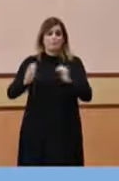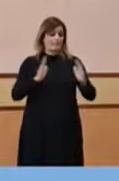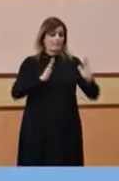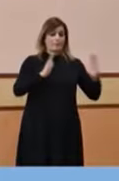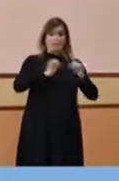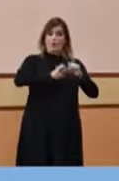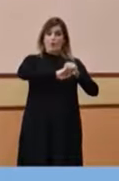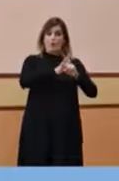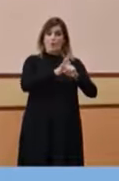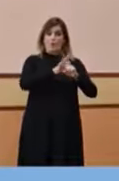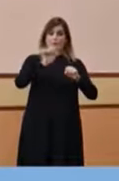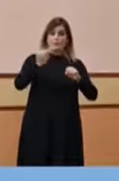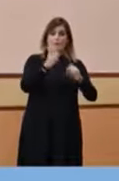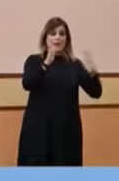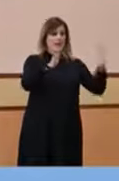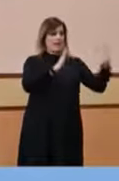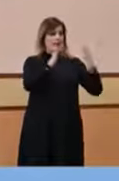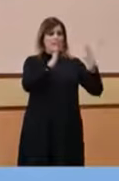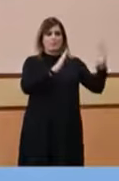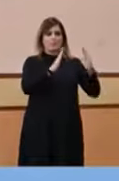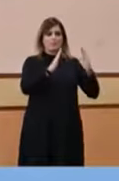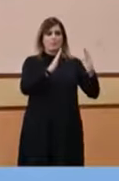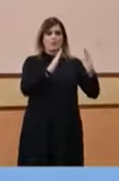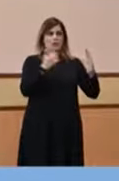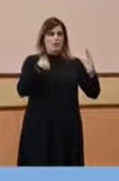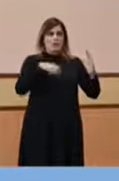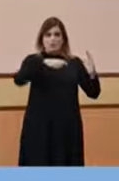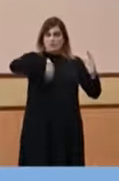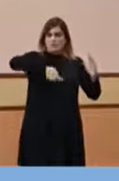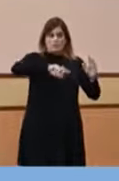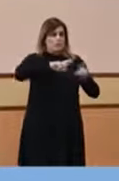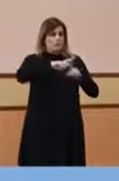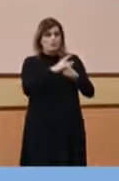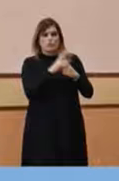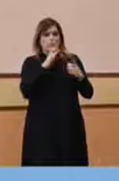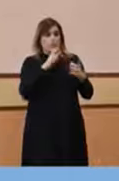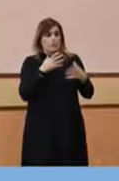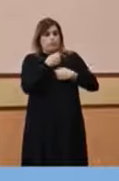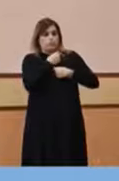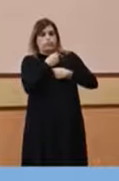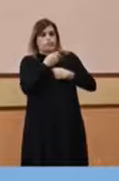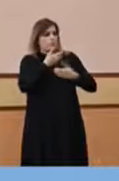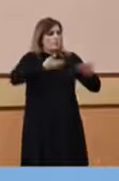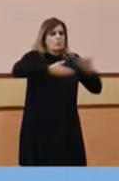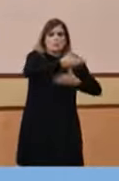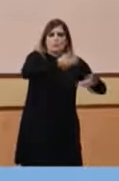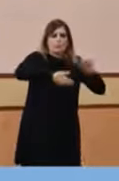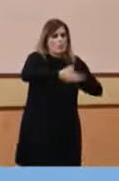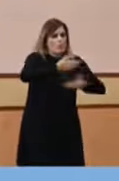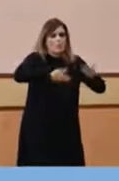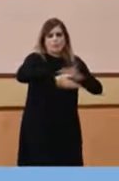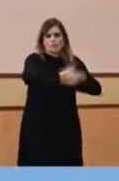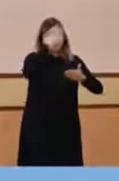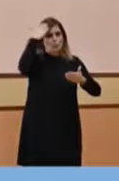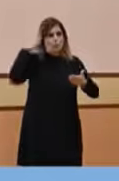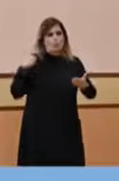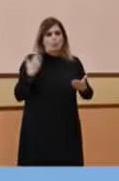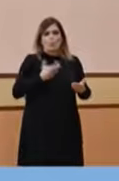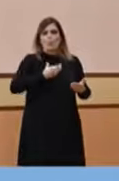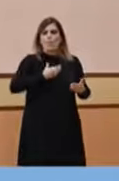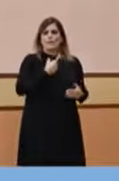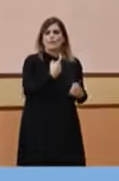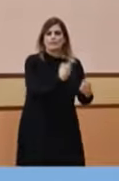aquesta segona onada múltiples punts en els que necessitem la màxima col·laboració dels ens locals i d'altres departaments.